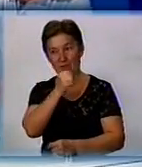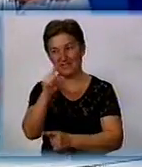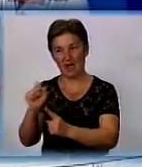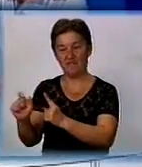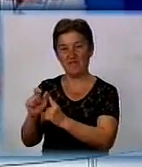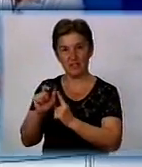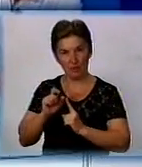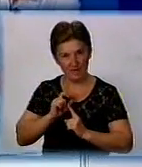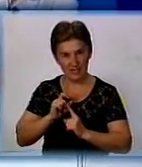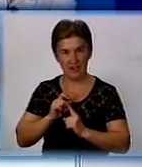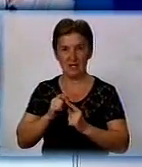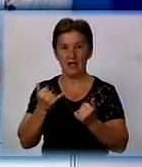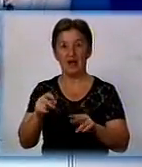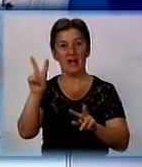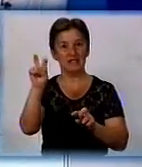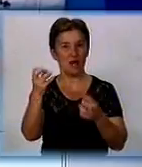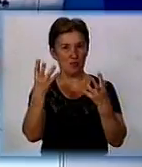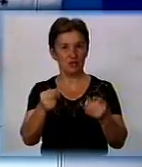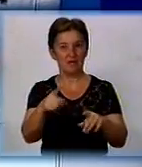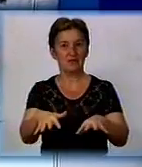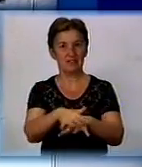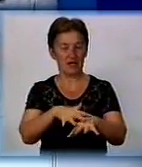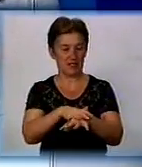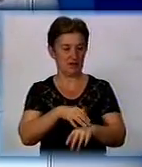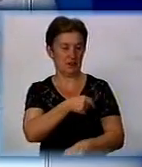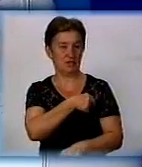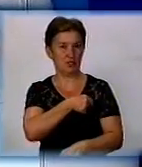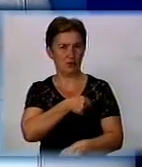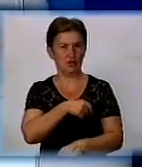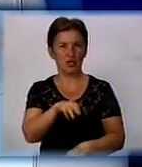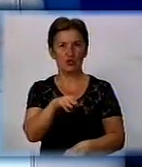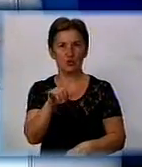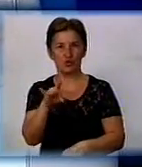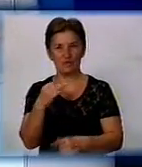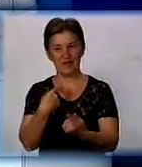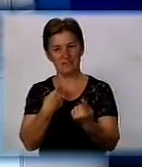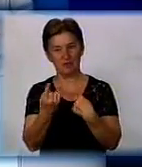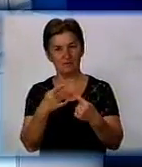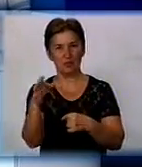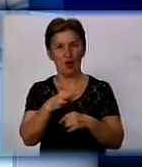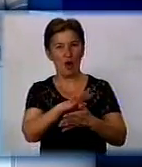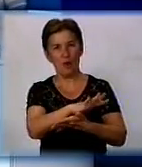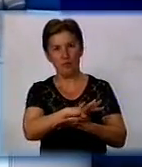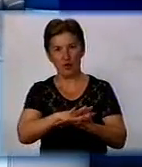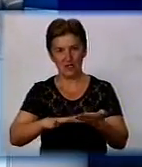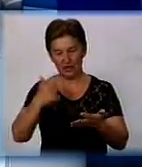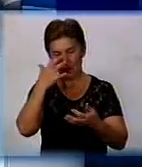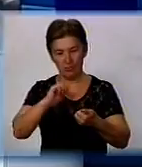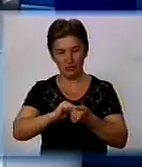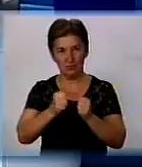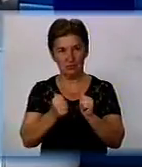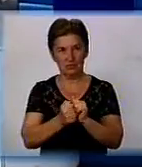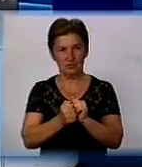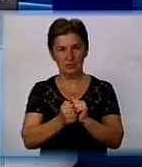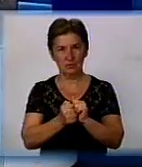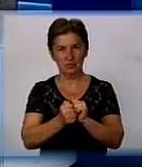сплив. Ви дивились тему дня. Народний депутат України Віктор Турманов сьогодні спілкувався зі мною з приводу подальшої долі буровугільної